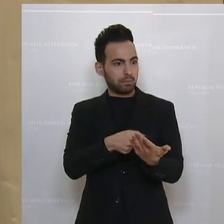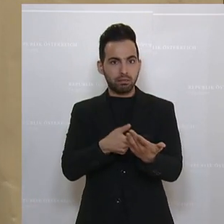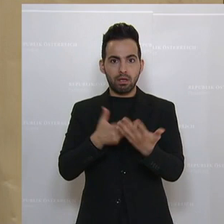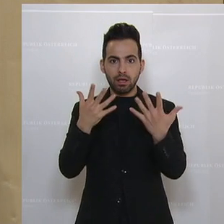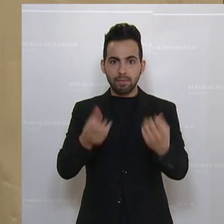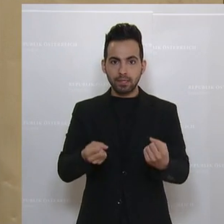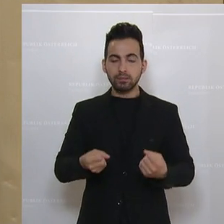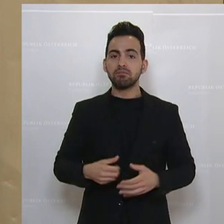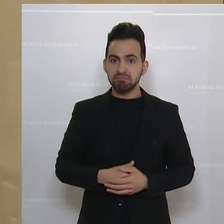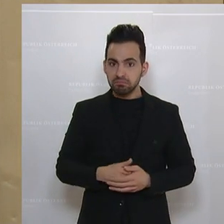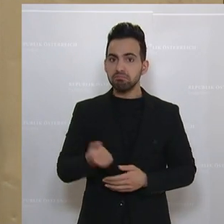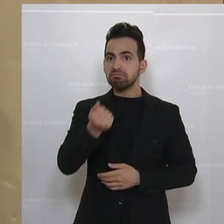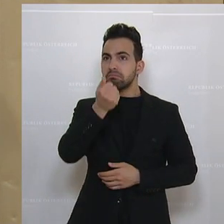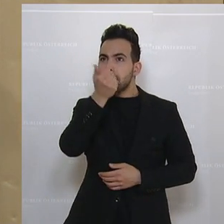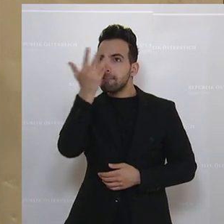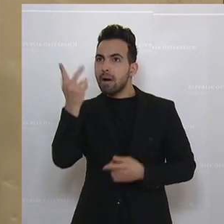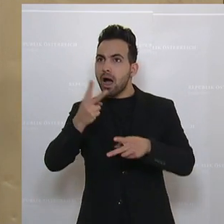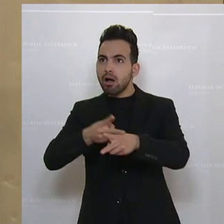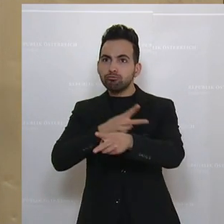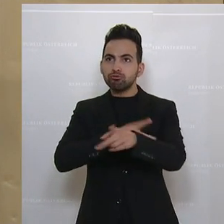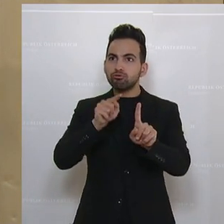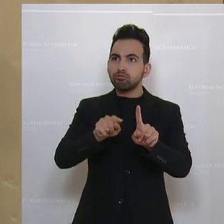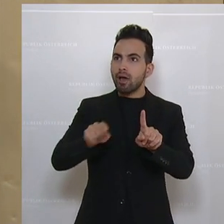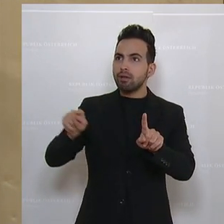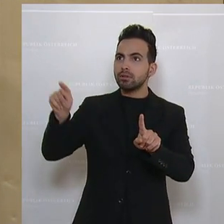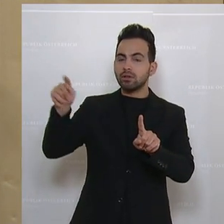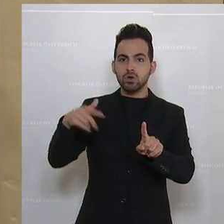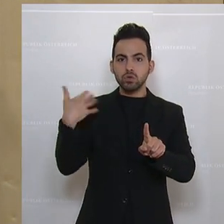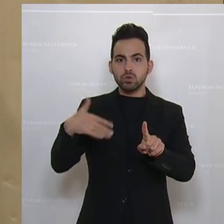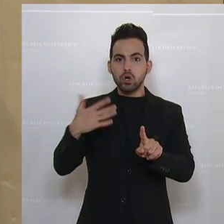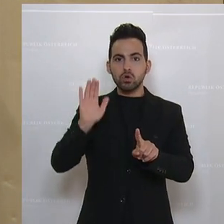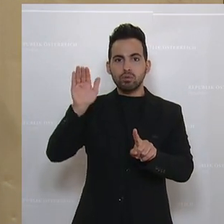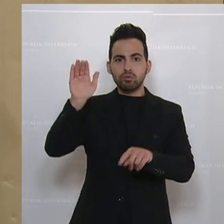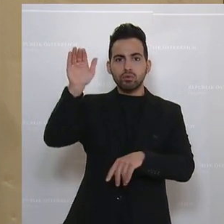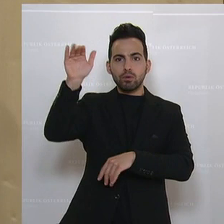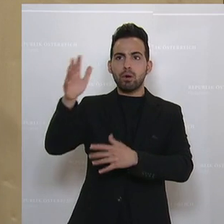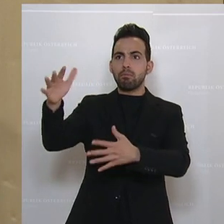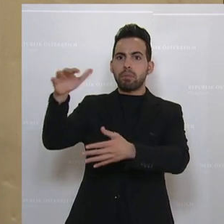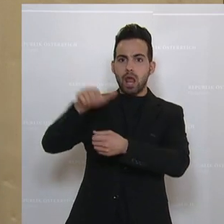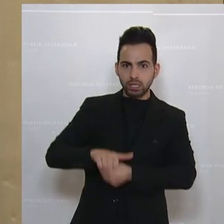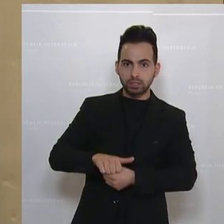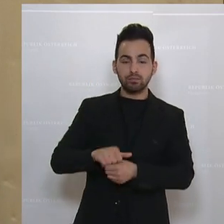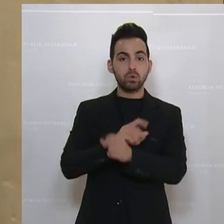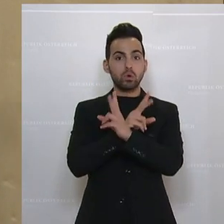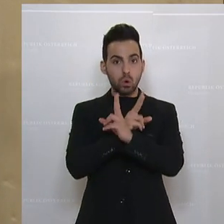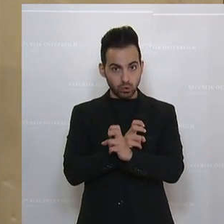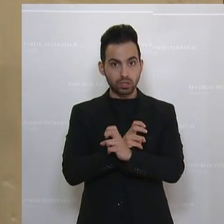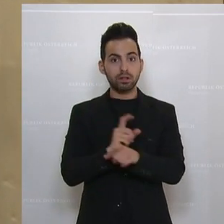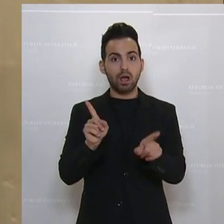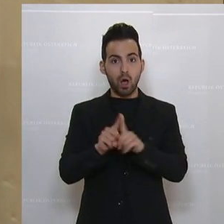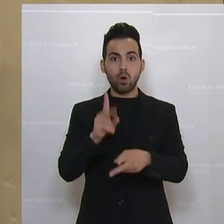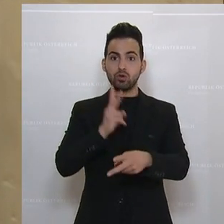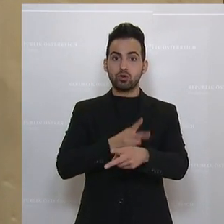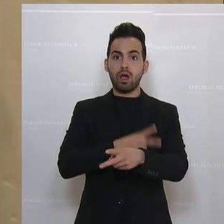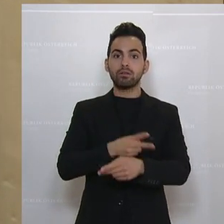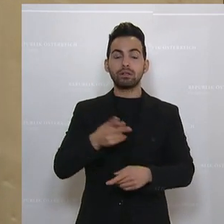dass einige wenige Staaten überproportional belastet werden. Und Österreich gehört zu jenen Staaten,